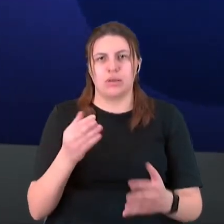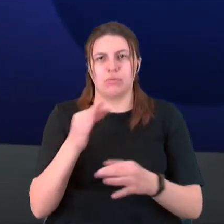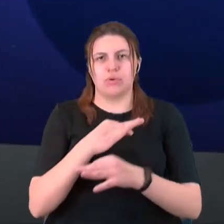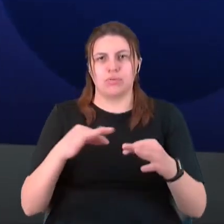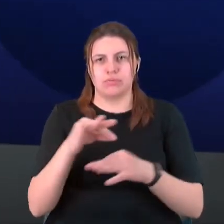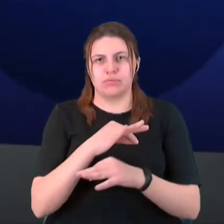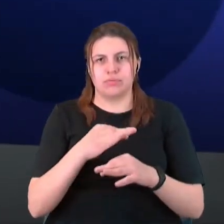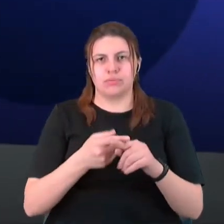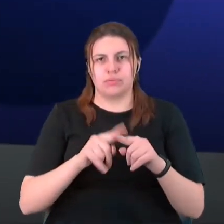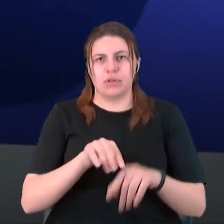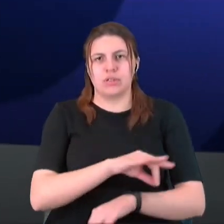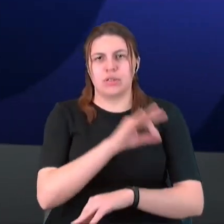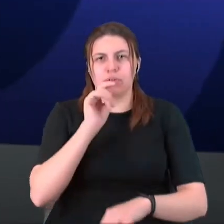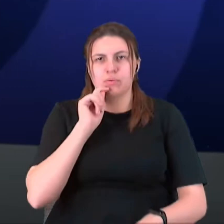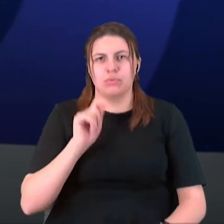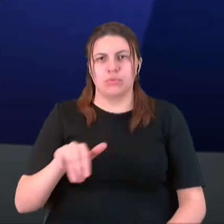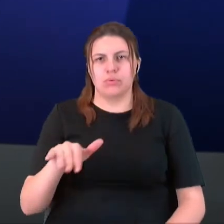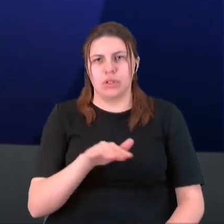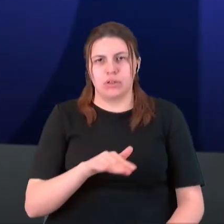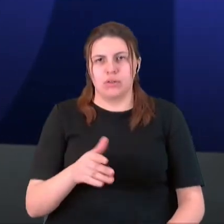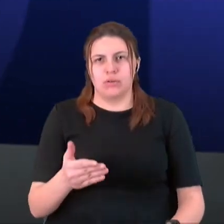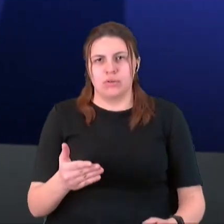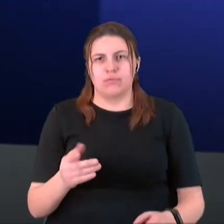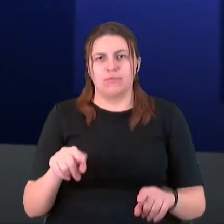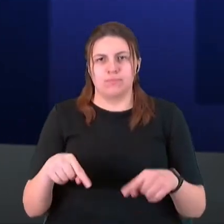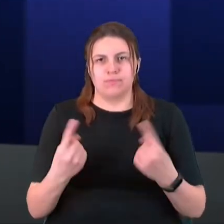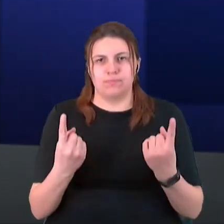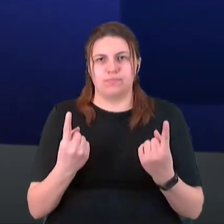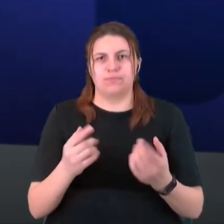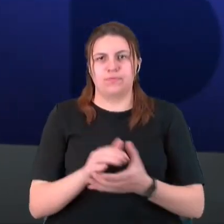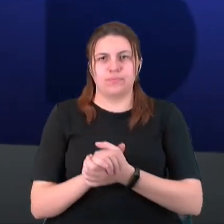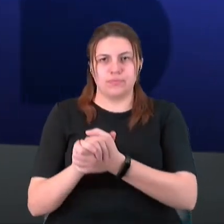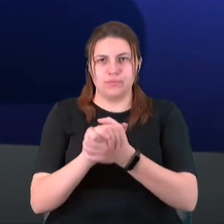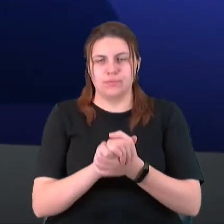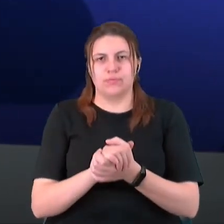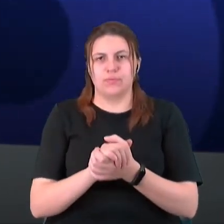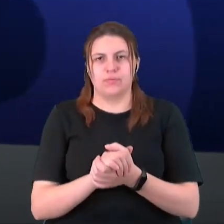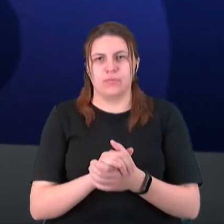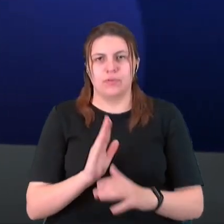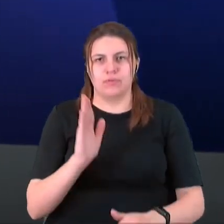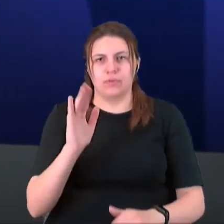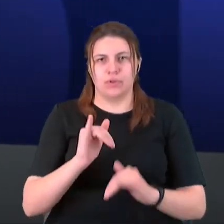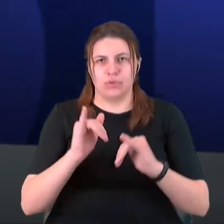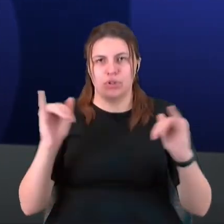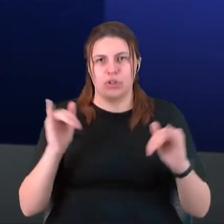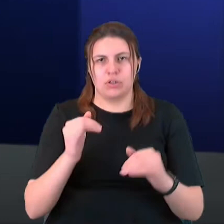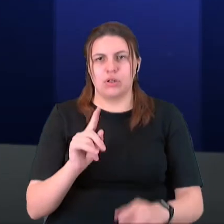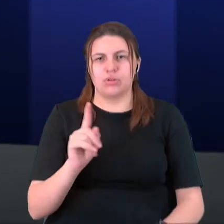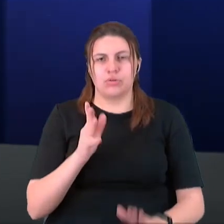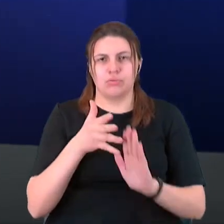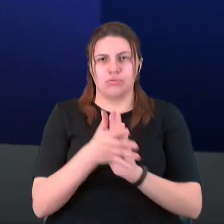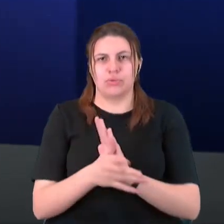«Східна Україна. Воз'єднання, відновлення та відродження» і на що підуть ці 100 мільйонів доларів, поговоримо з нашим гостем